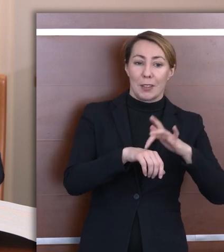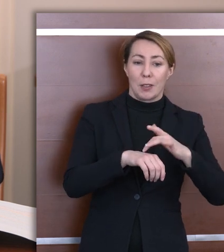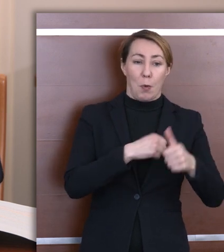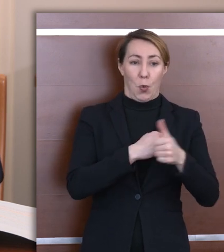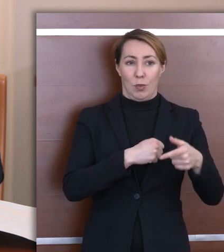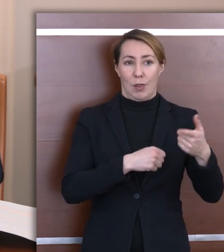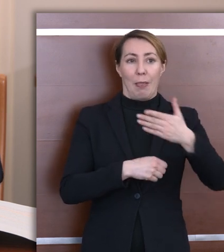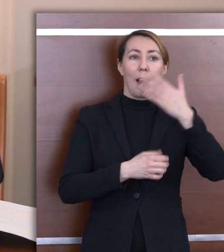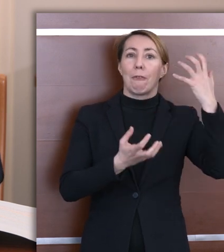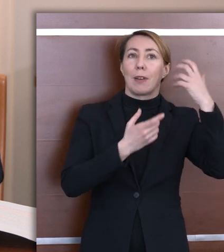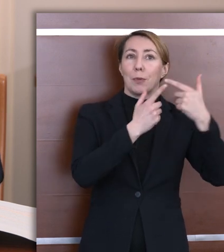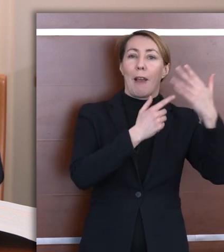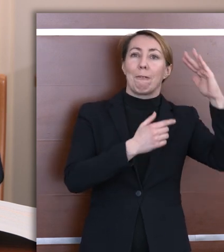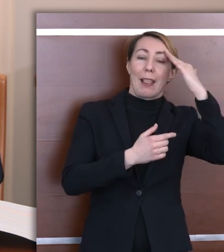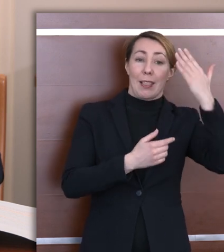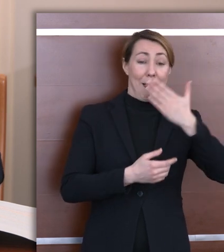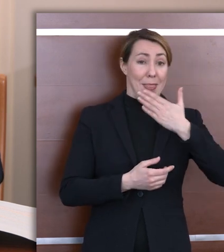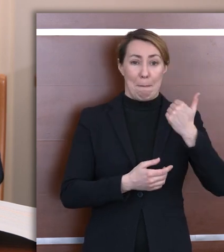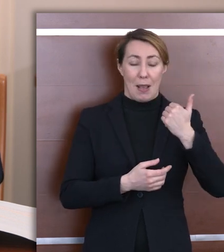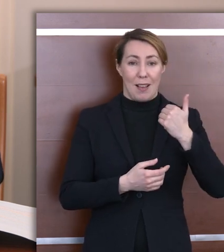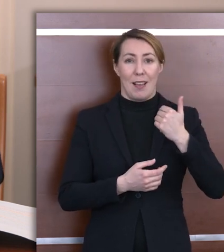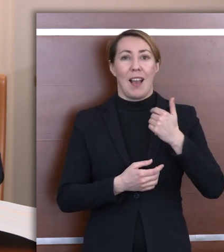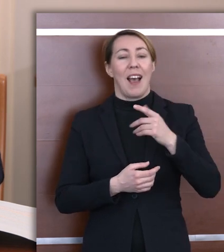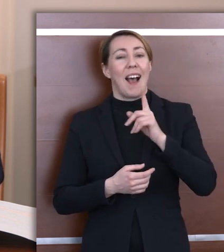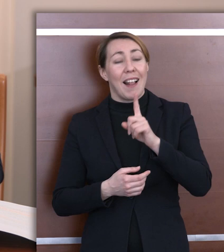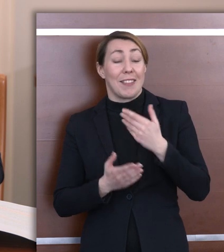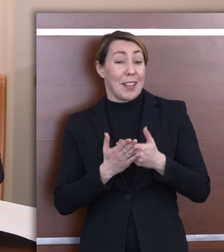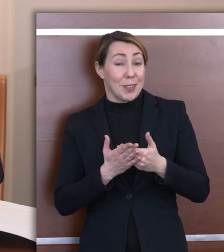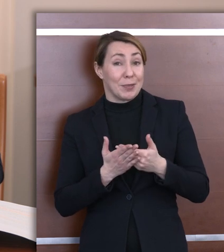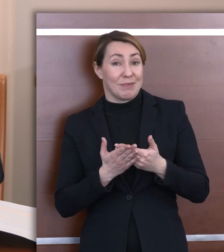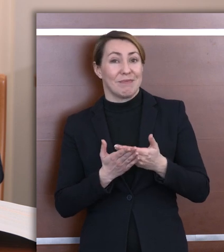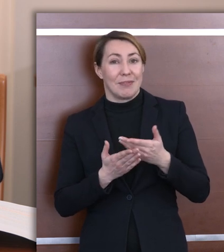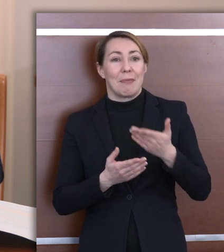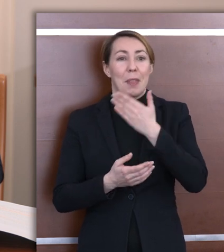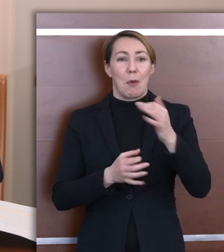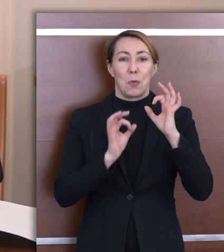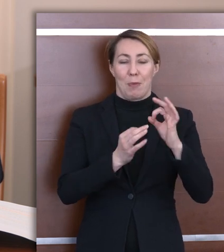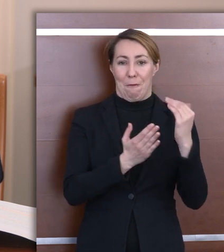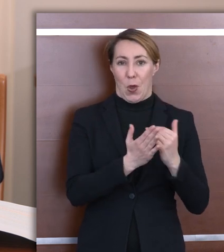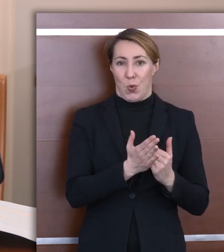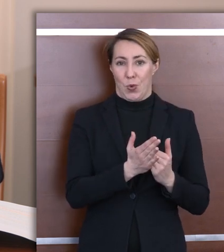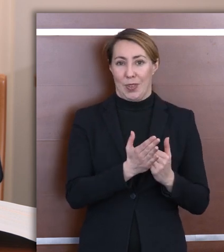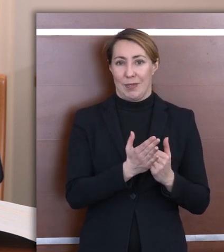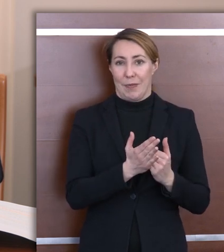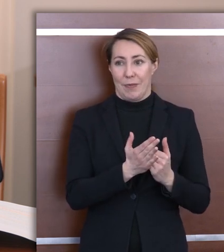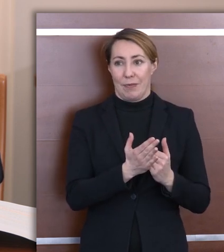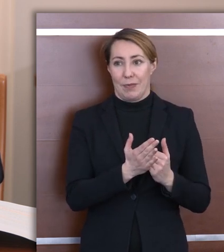zdarzą jak wśród słyszących uczniów, ale dlatego, że nie mają odpowiednich warunków do